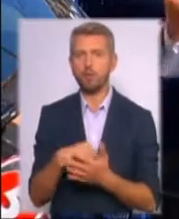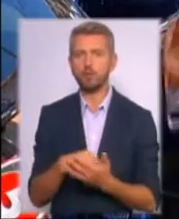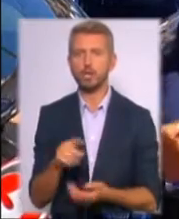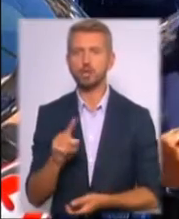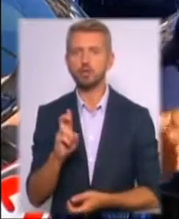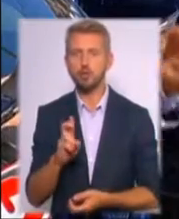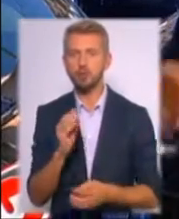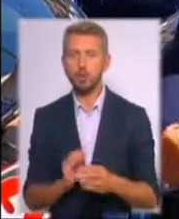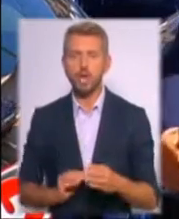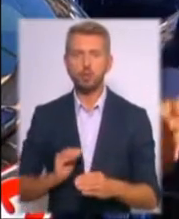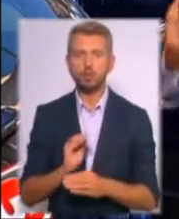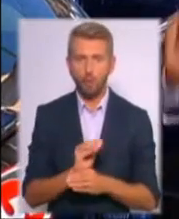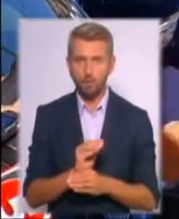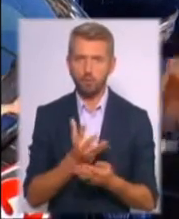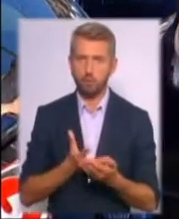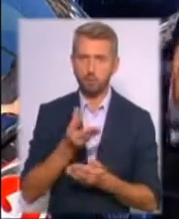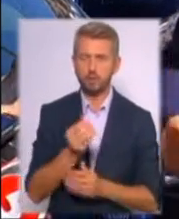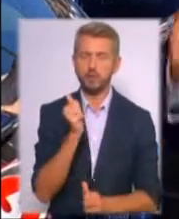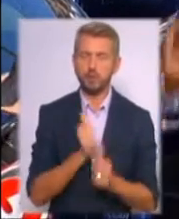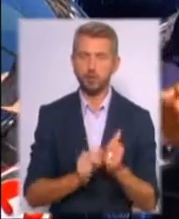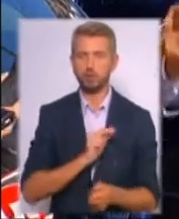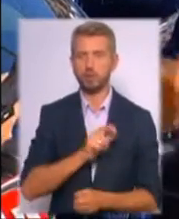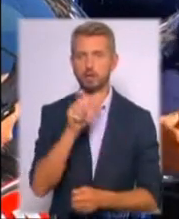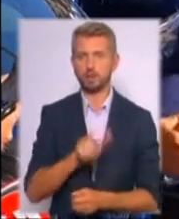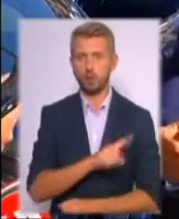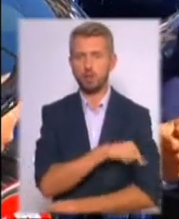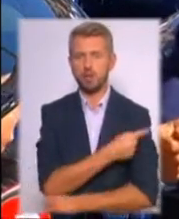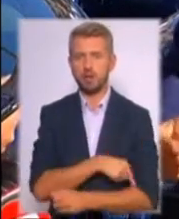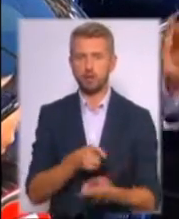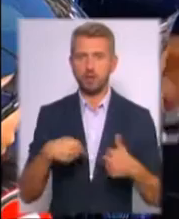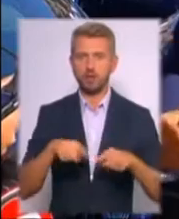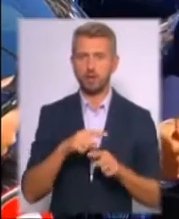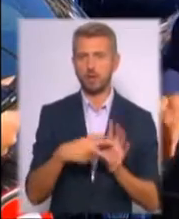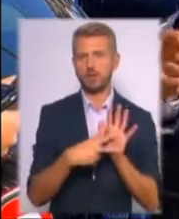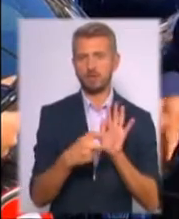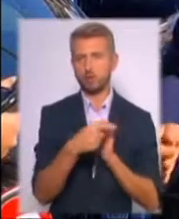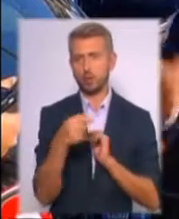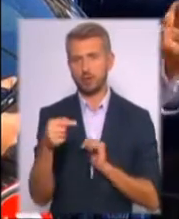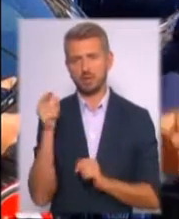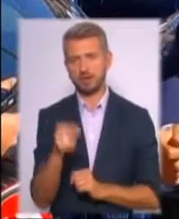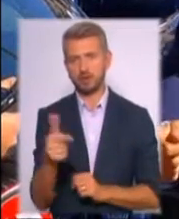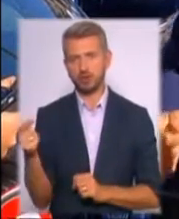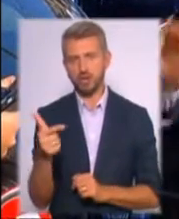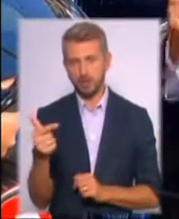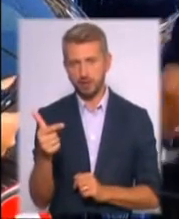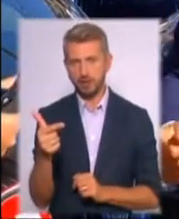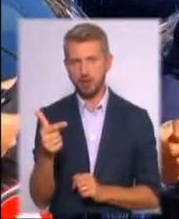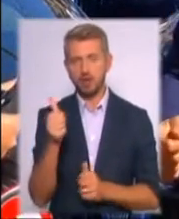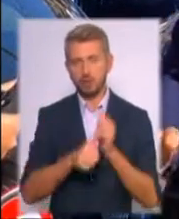додатково доплачувати кожному працівнику в медичні сфери від 800 до 1000 гривень